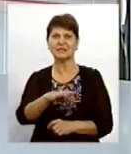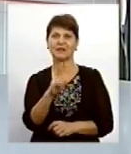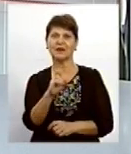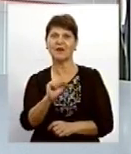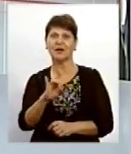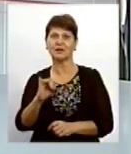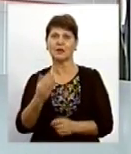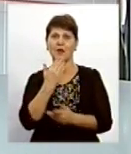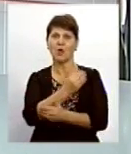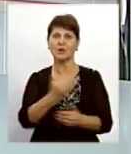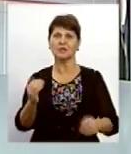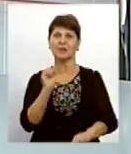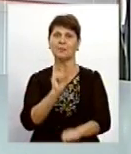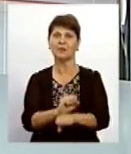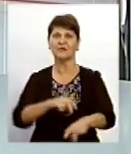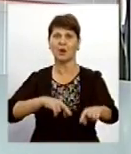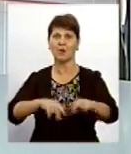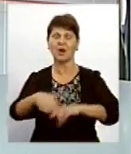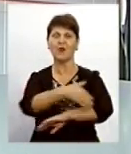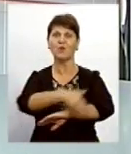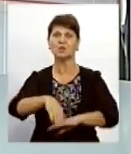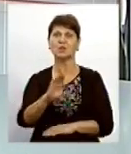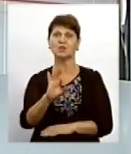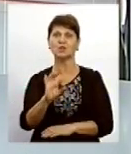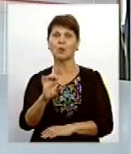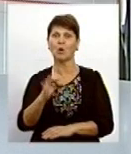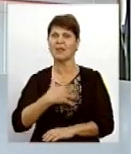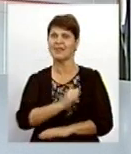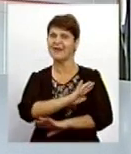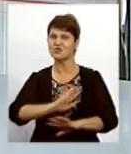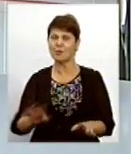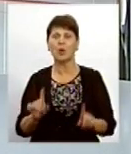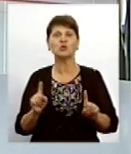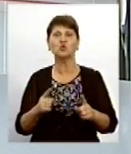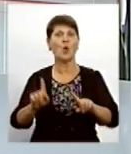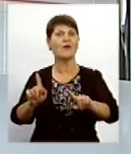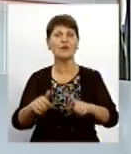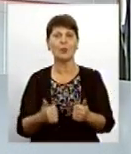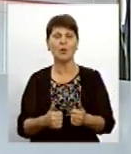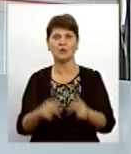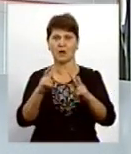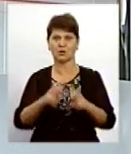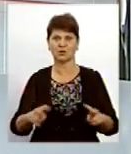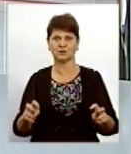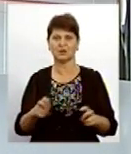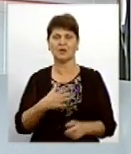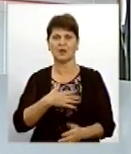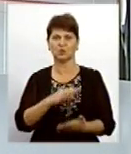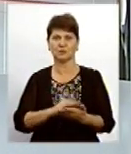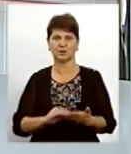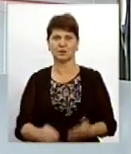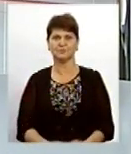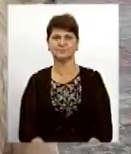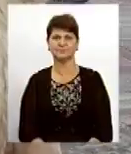Останні перекрили рух вулицею Соборною. Чим невдоволені і чого вимагали, розбиралась Руслана Ткачук.